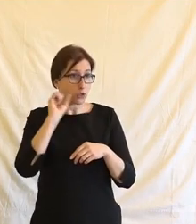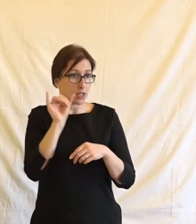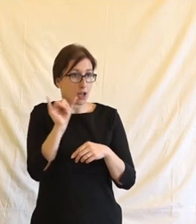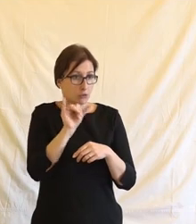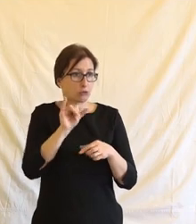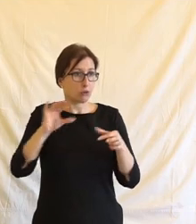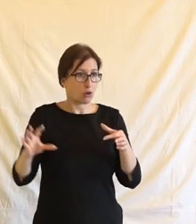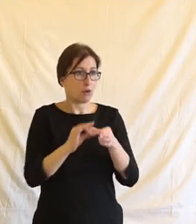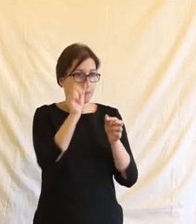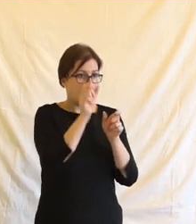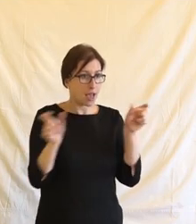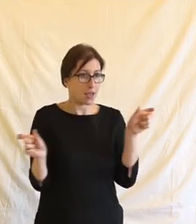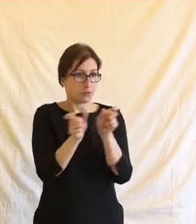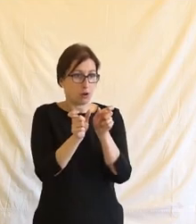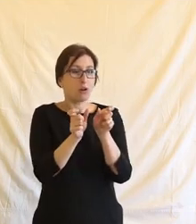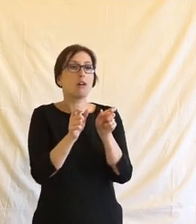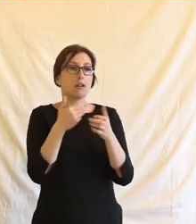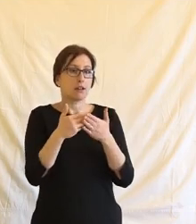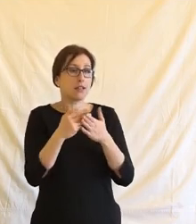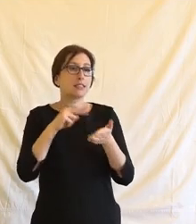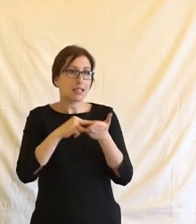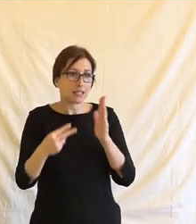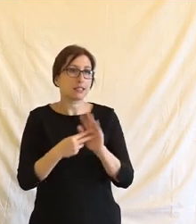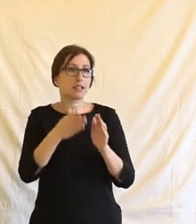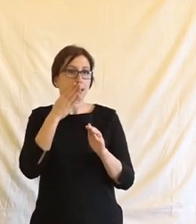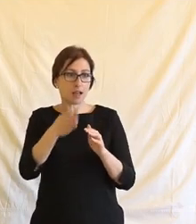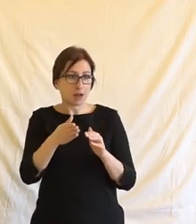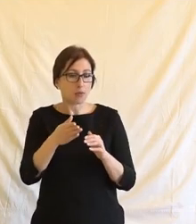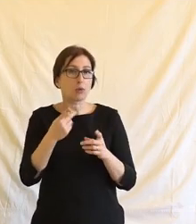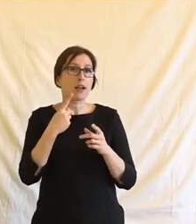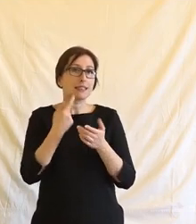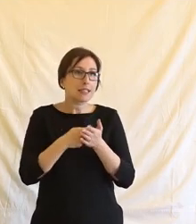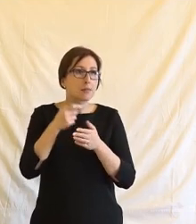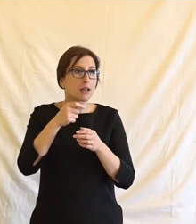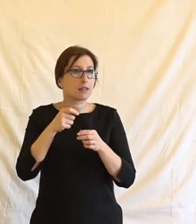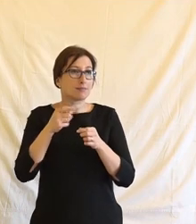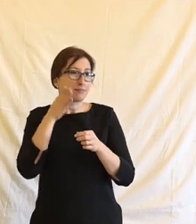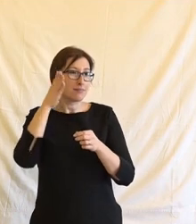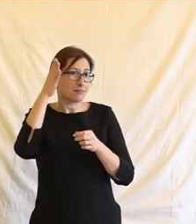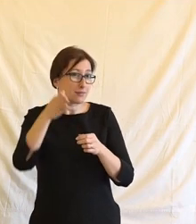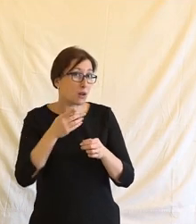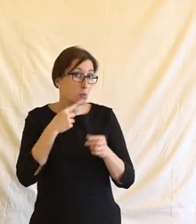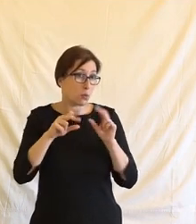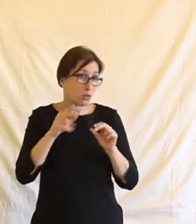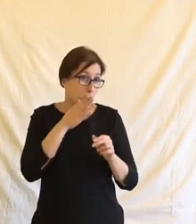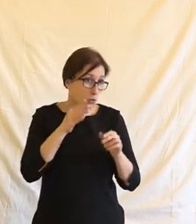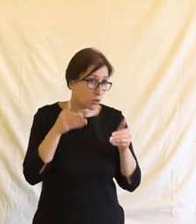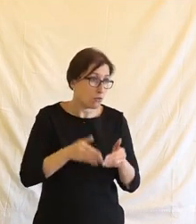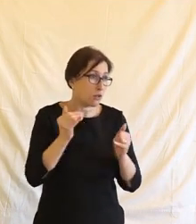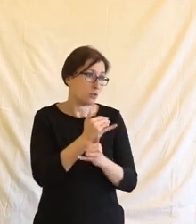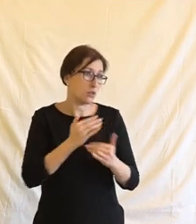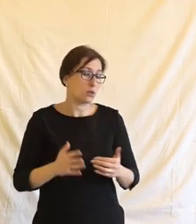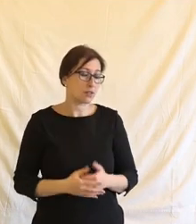těch budoucích vlastně technologií v metaverzu a ve virtuální realitě. Svoboda